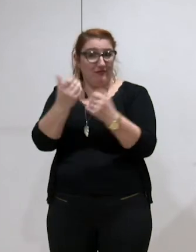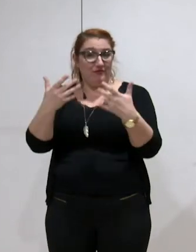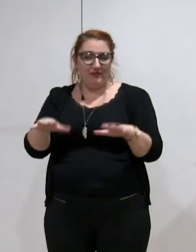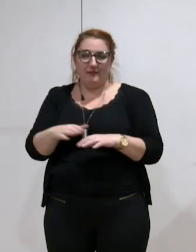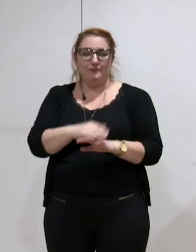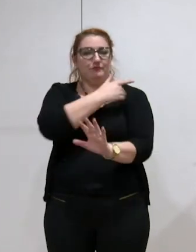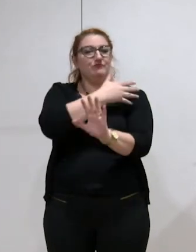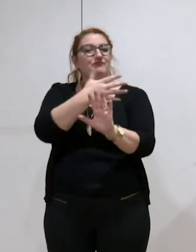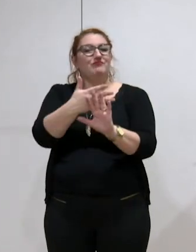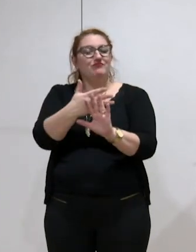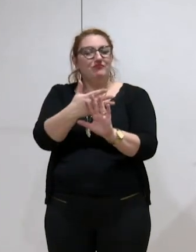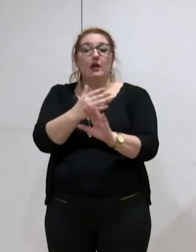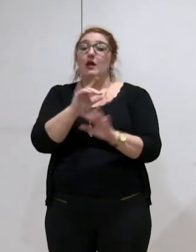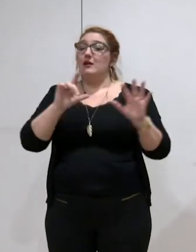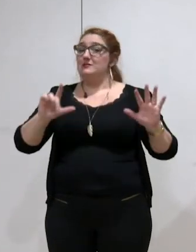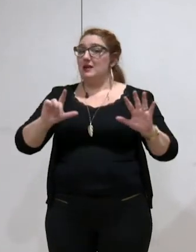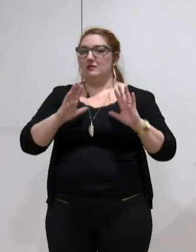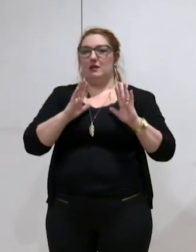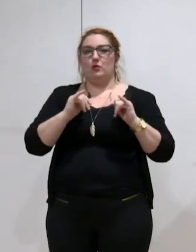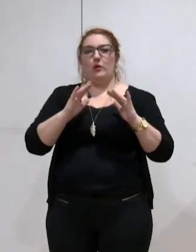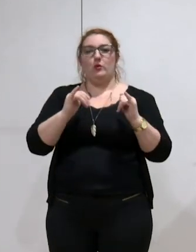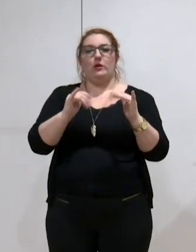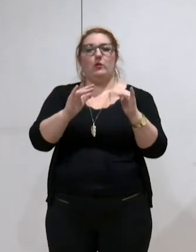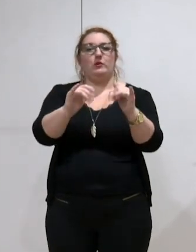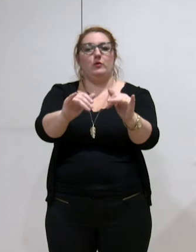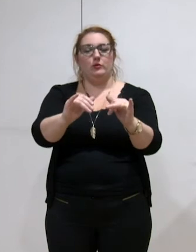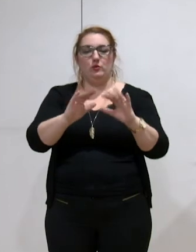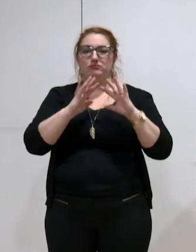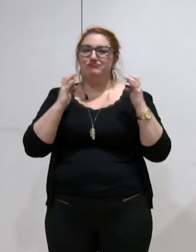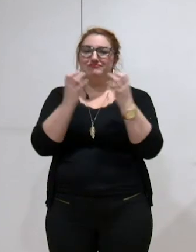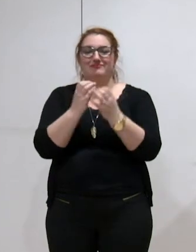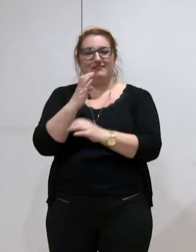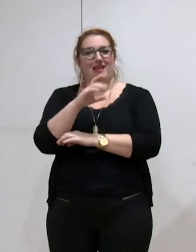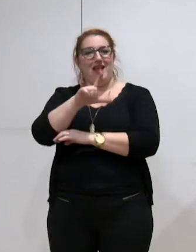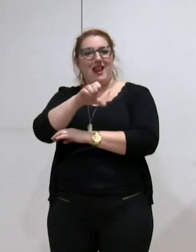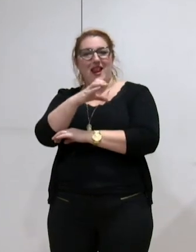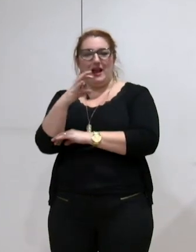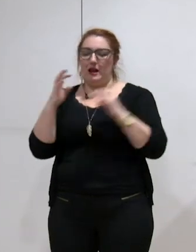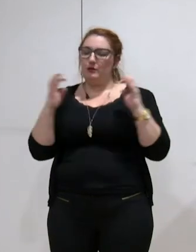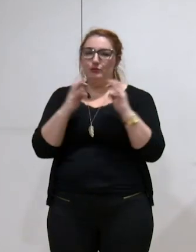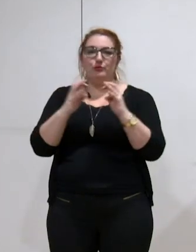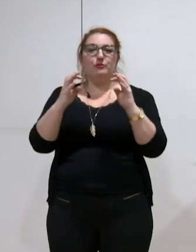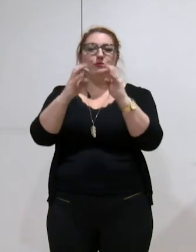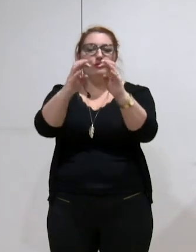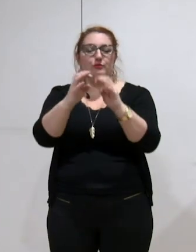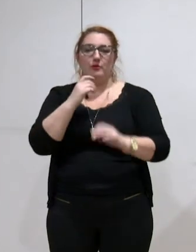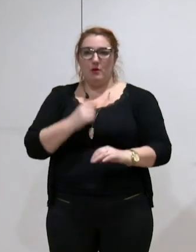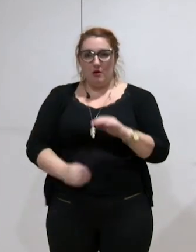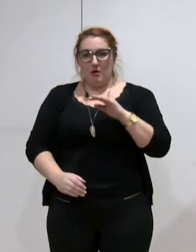y eu 7 réunions de cette commission locale d'évaluation des charges de transfert pour, à la fois, dans les premières, arrêter,